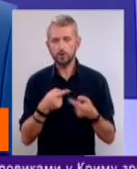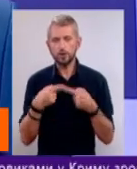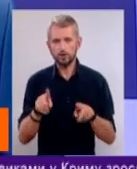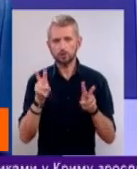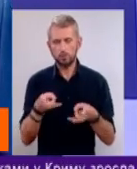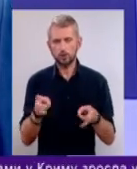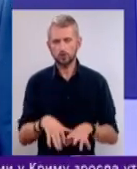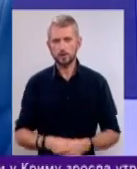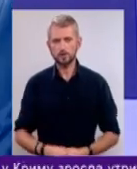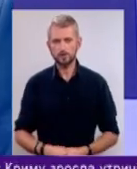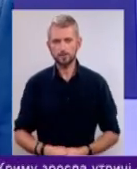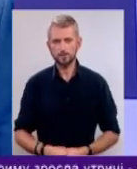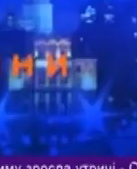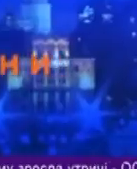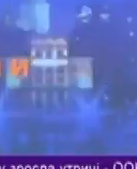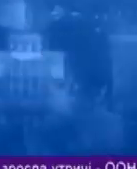залишайтеся.